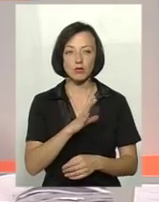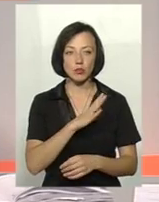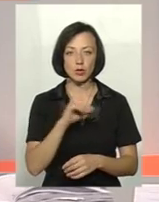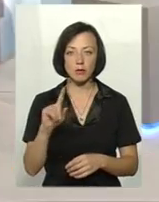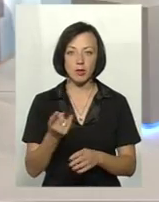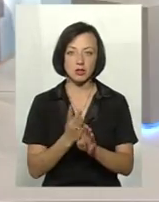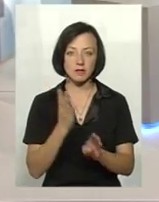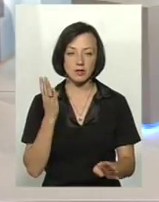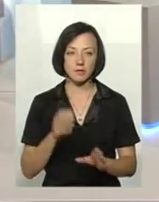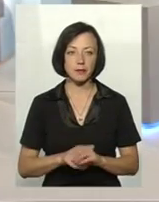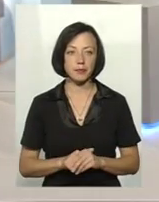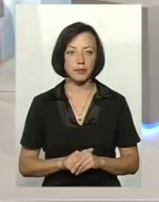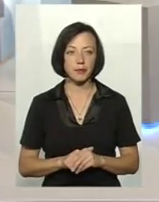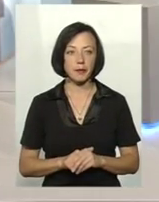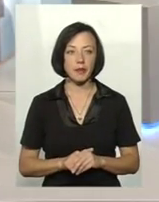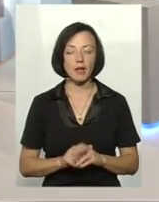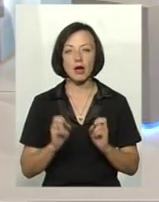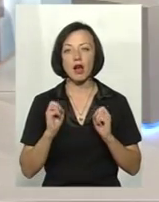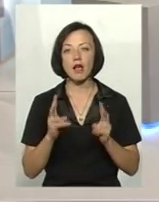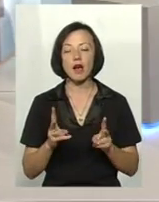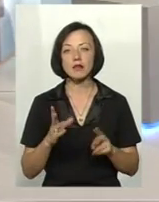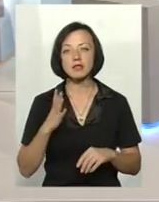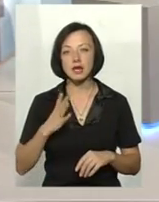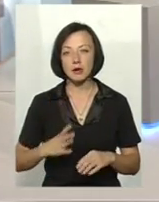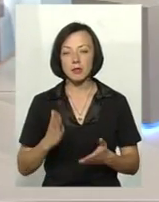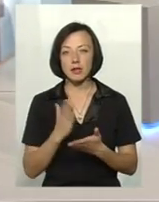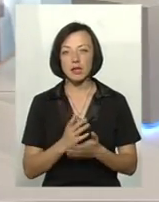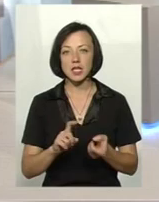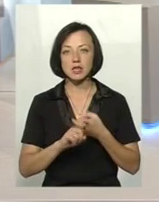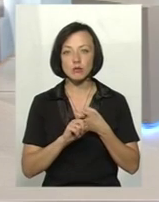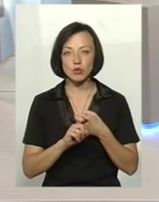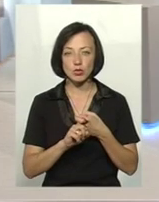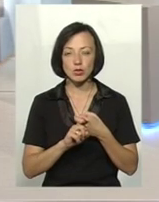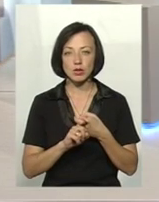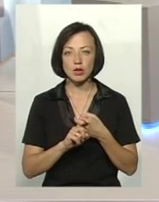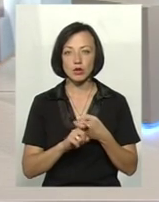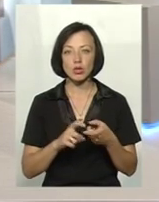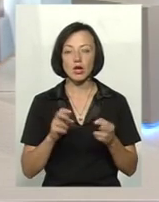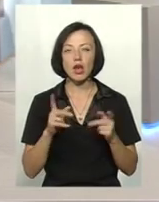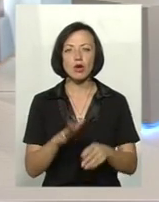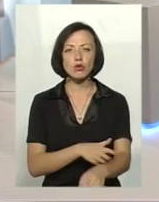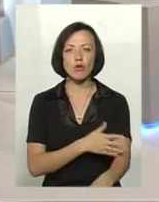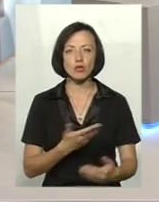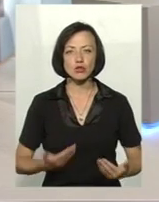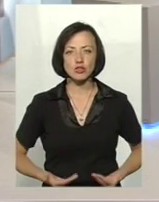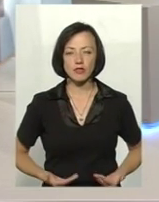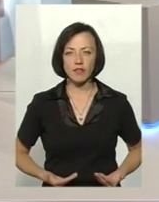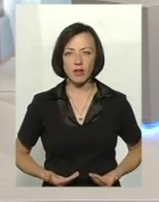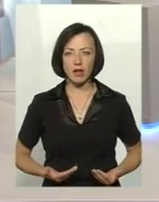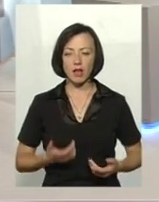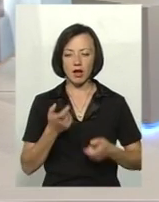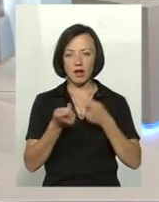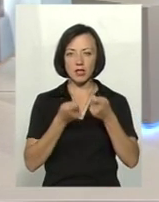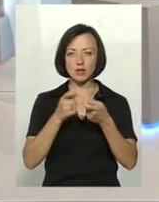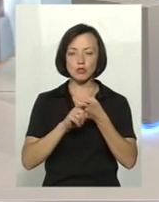перш за все. Це наскільки стійким є збудник, безпосередньо, як довго живе збудник